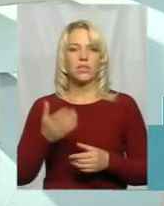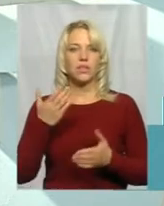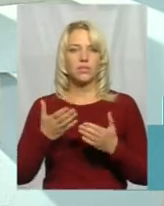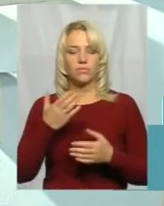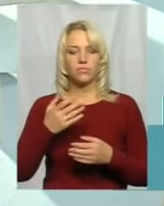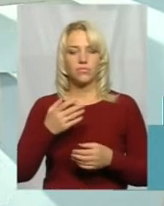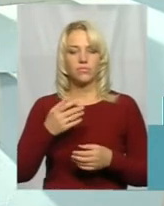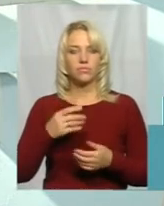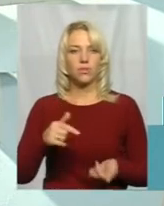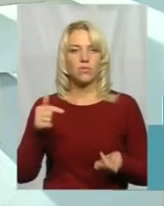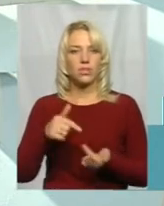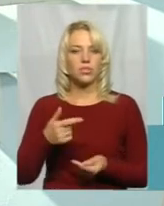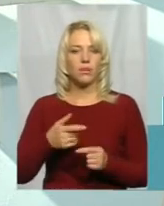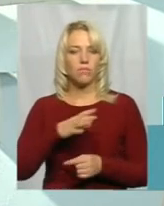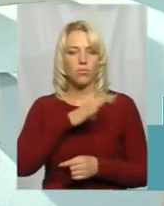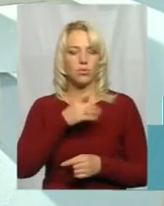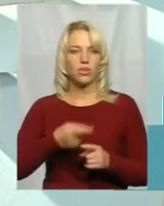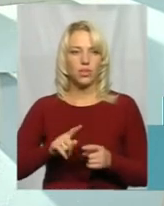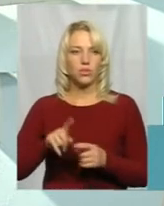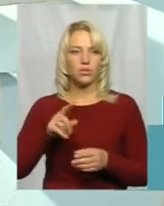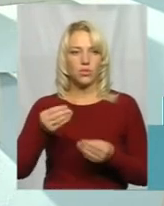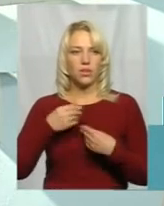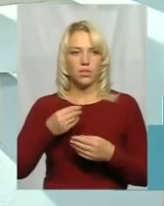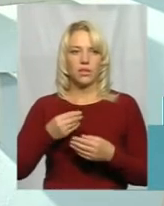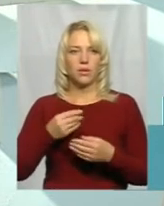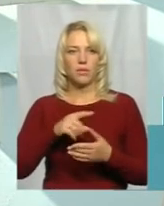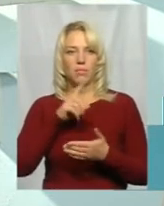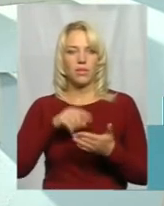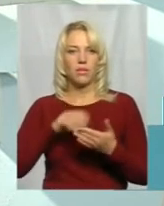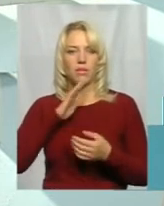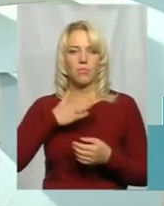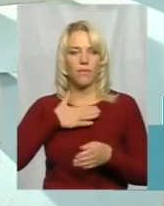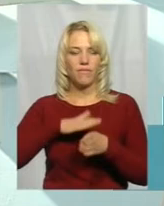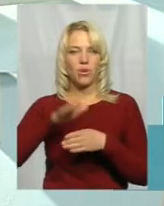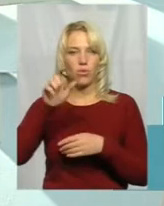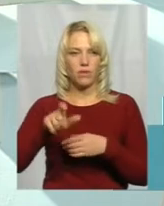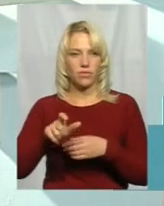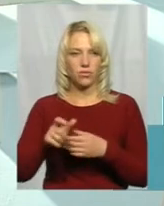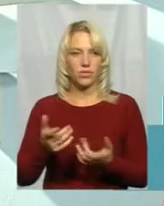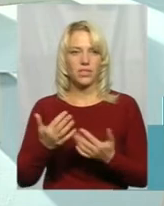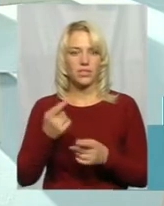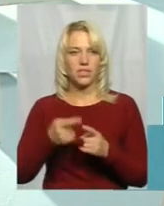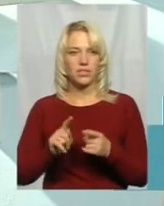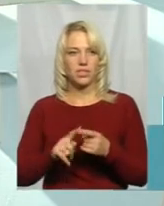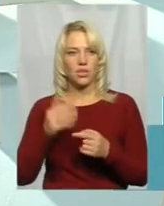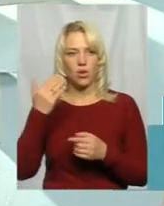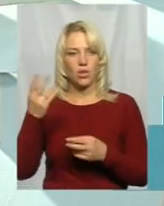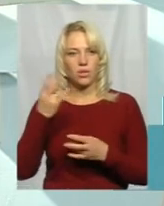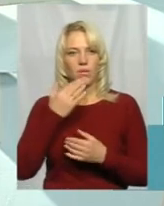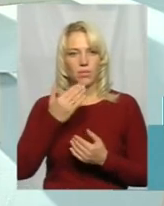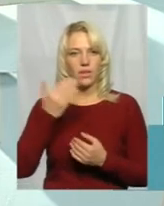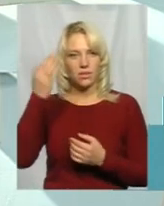доречним було те, щоб ви дійсно задали це питання мому виконавцю, оскільки це, мабуть, все-таки його потрібно